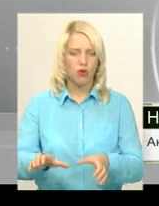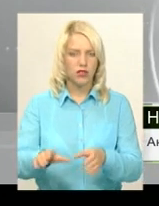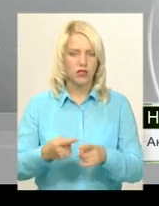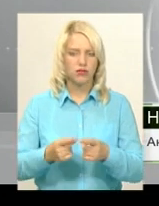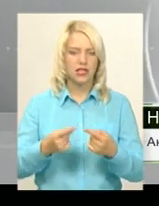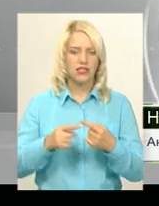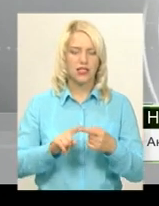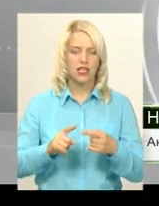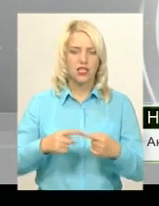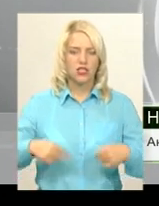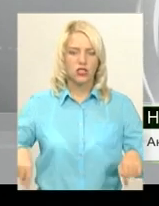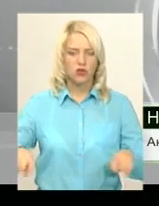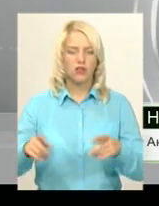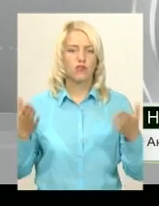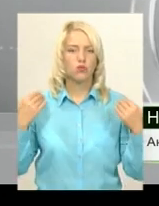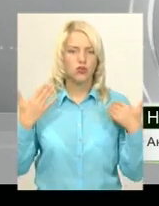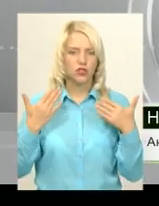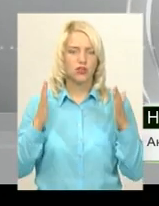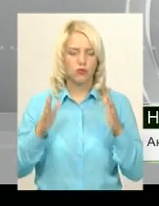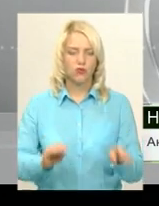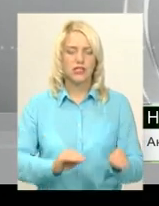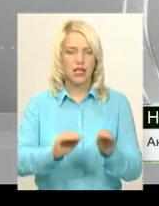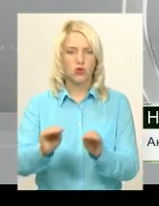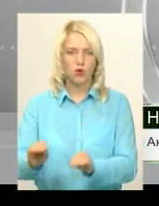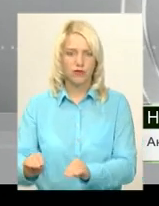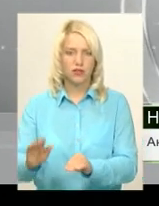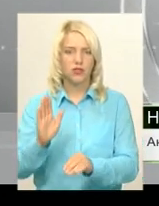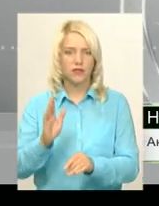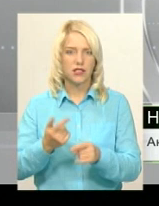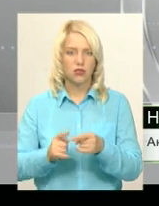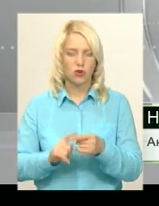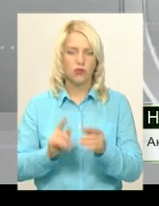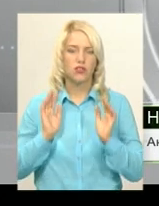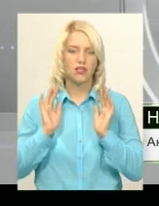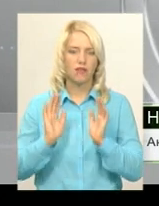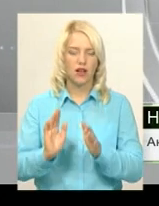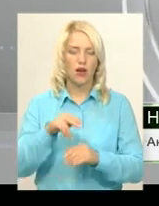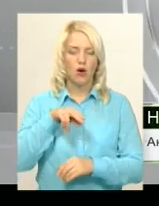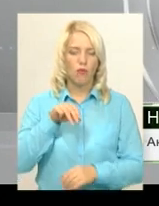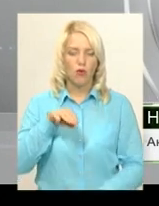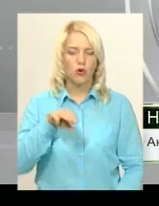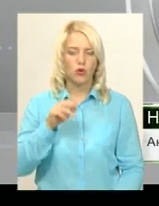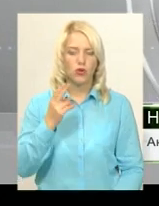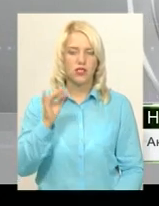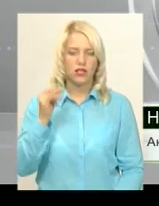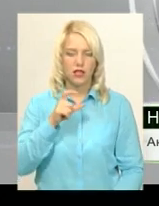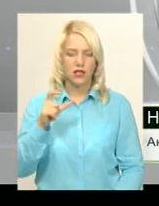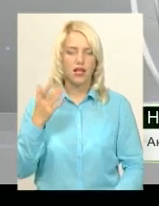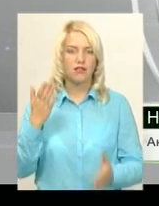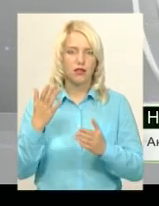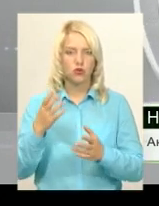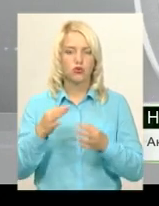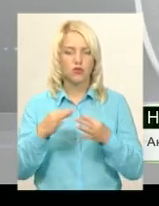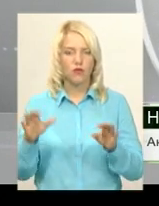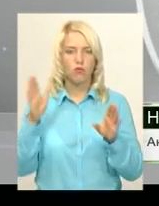зона така з альтанками, відпочинку, яке також буде встановлено в даному сфері Потоцьких. Звичайно, якщо дозволять погодні умови, то,